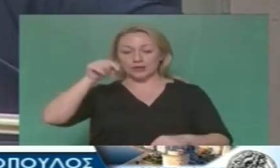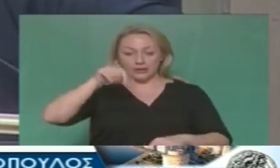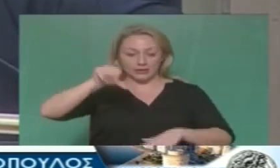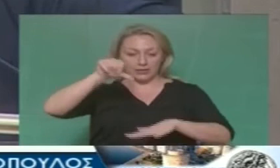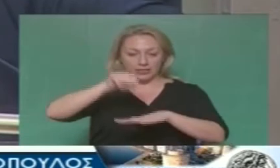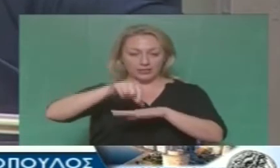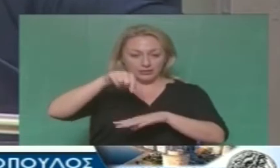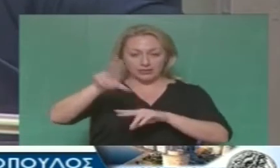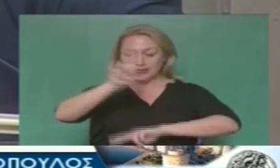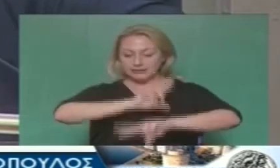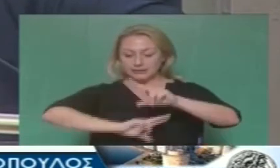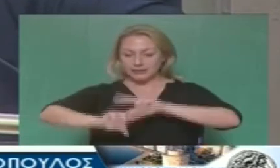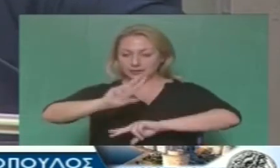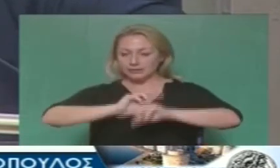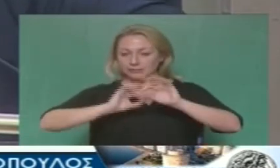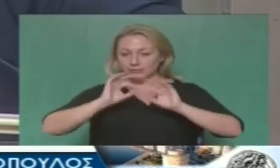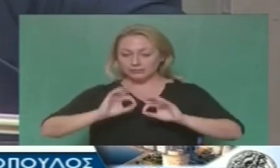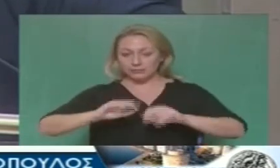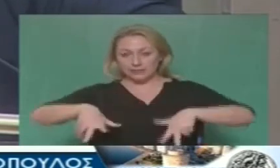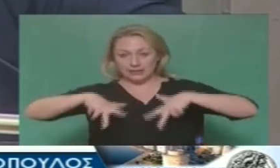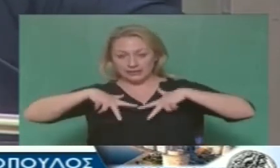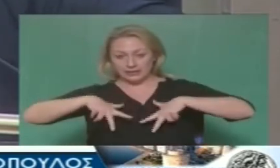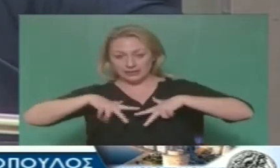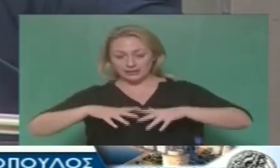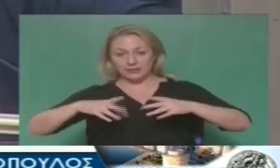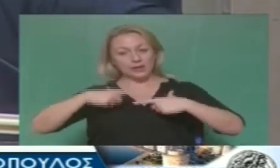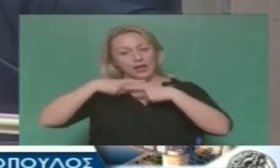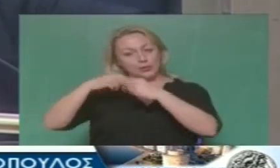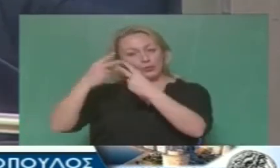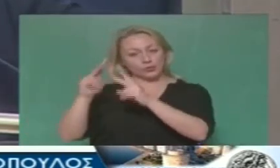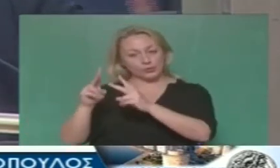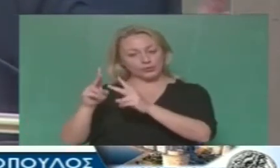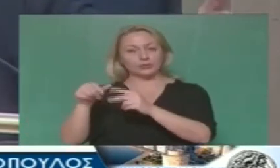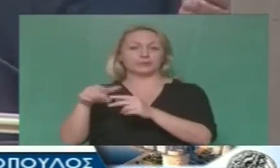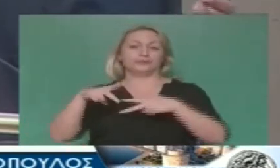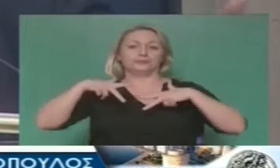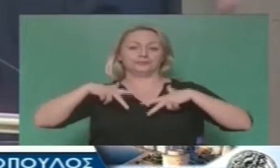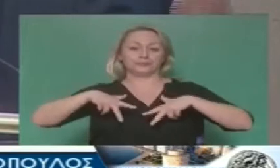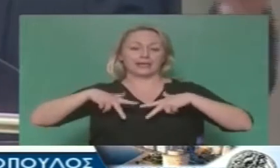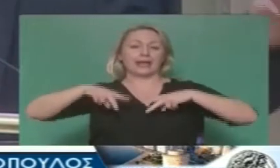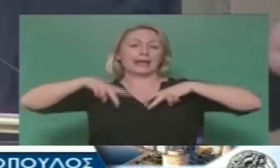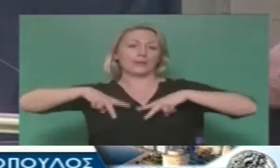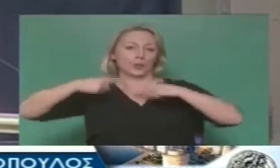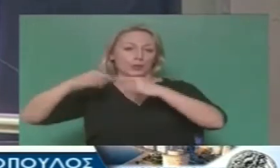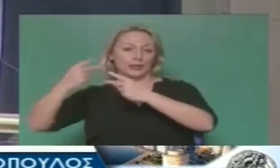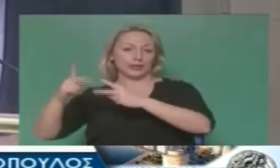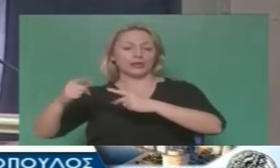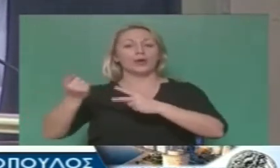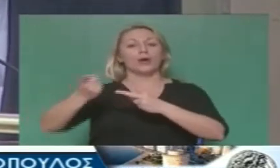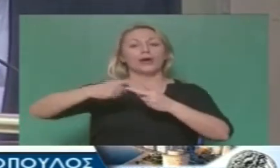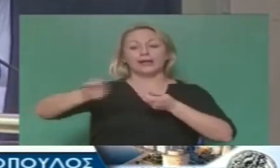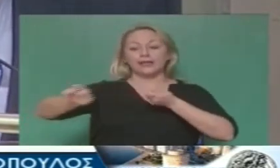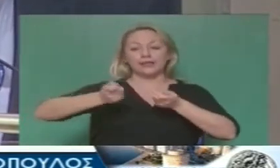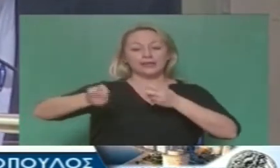σε αυτή τη συζήτηση συμμετείχε η κυβέρνηση, ίδια των εκπροσώπων της, είτε της κυβέρνησης των Υπουργείων, είτε της διοίκησης της